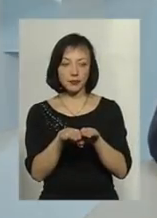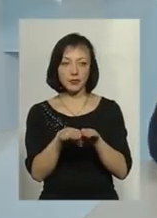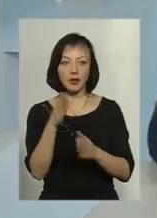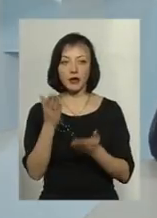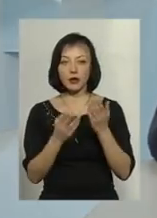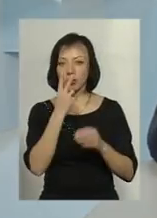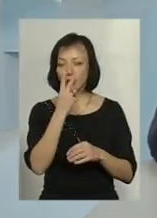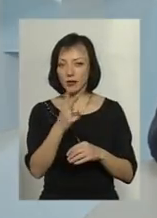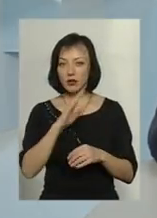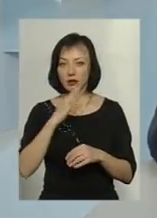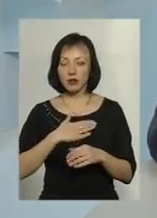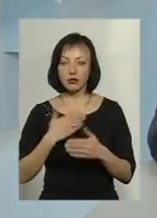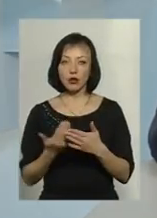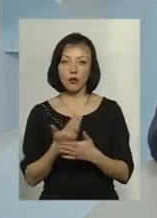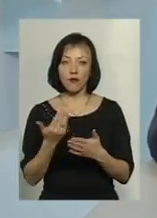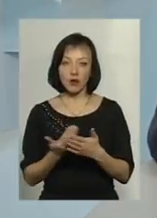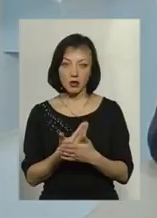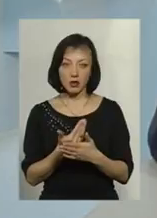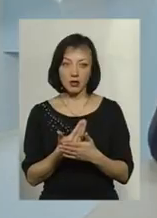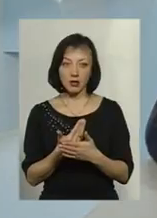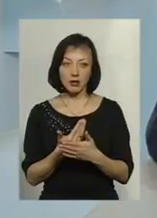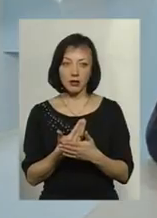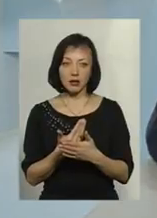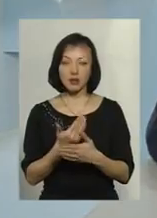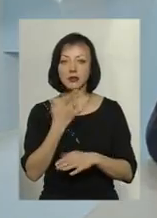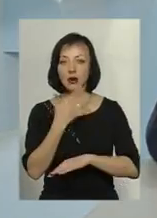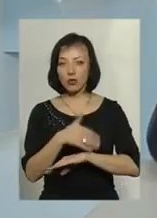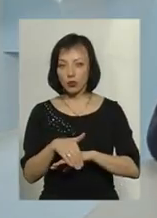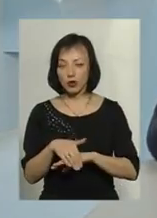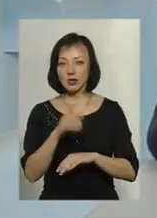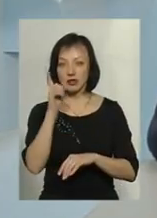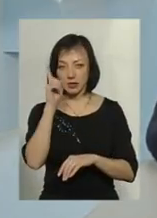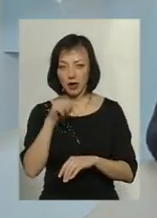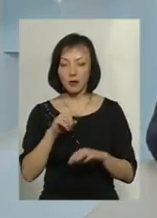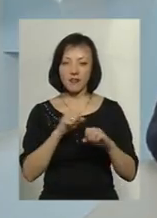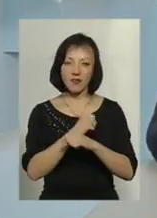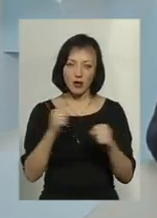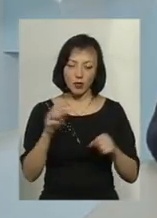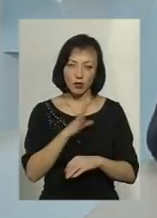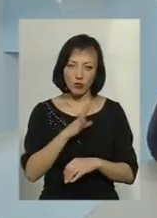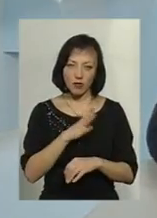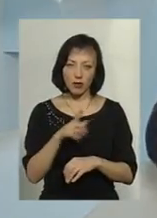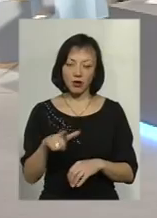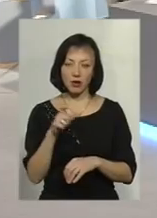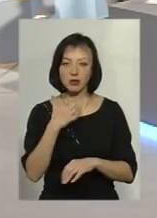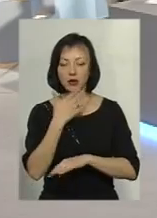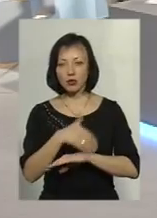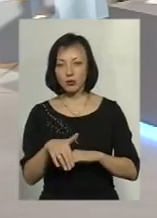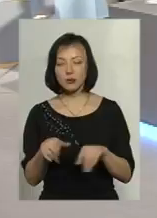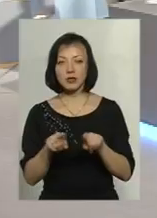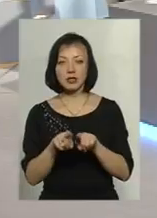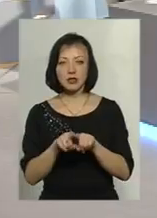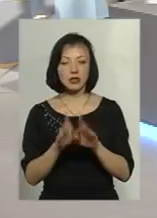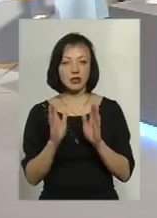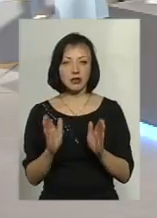дивитися наші новини, новини за кордоні, то теж ми знаємо, що і вибухи стаються за кордоном, причому не